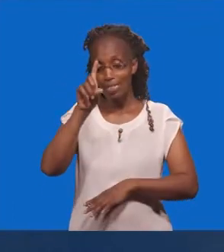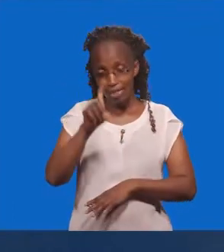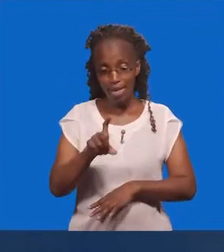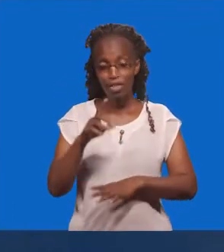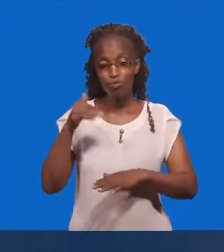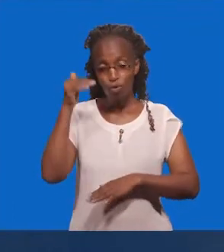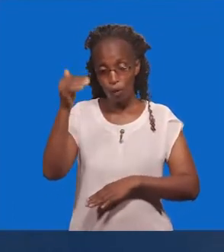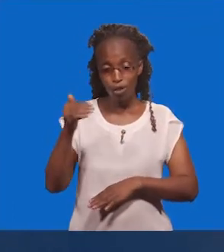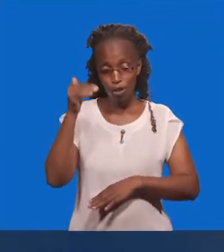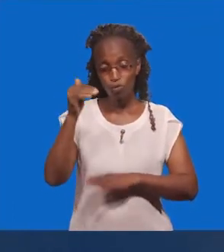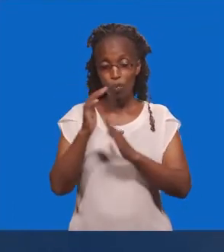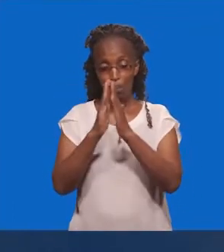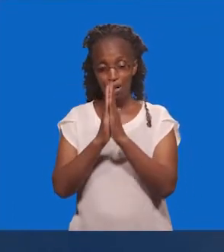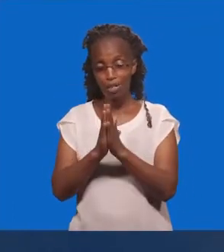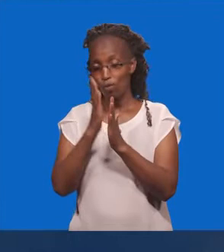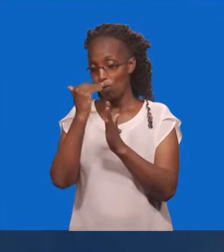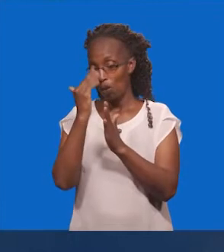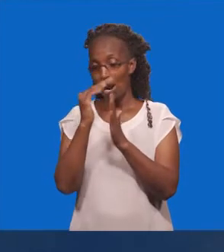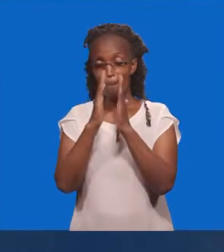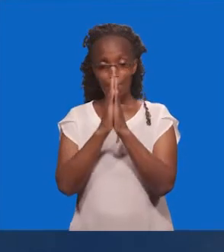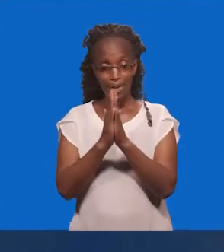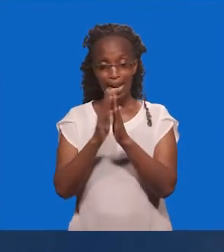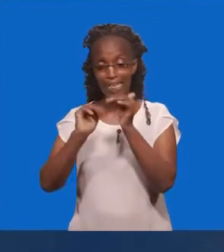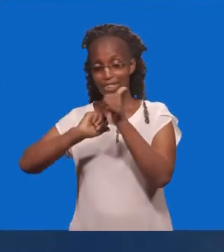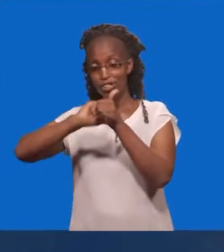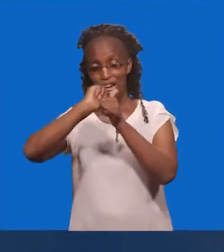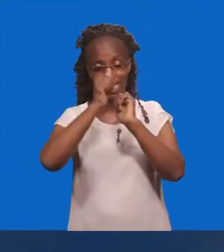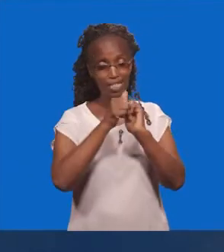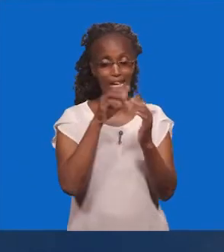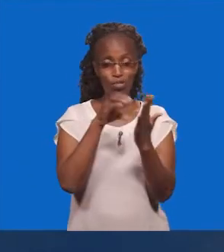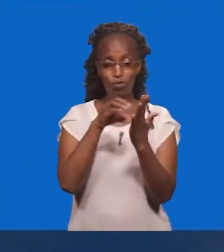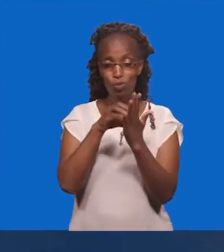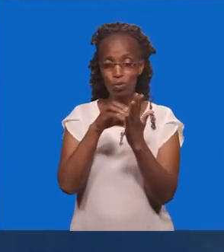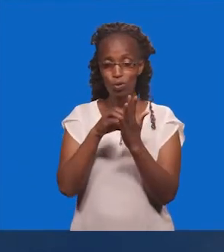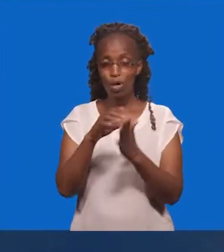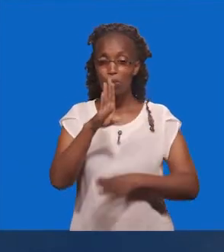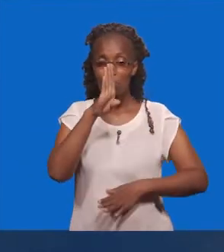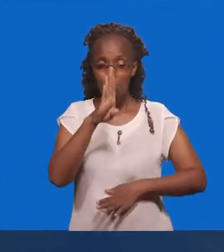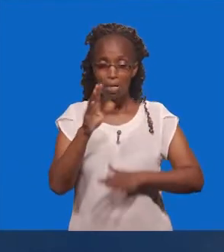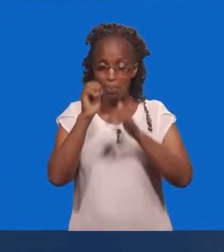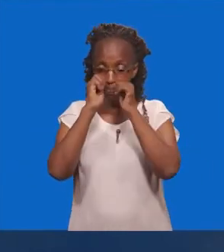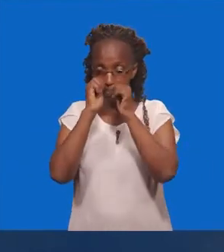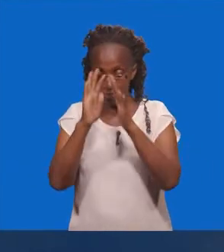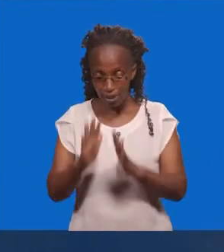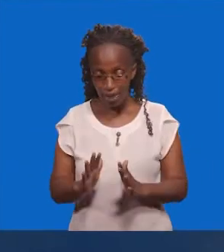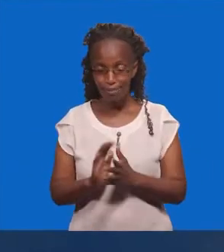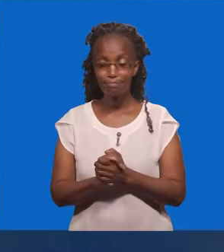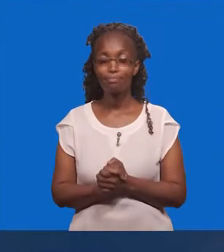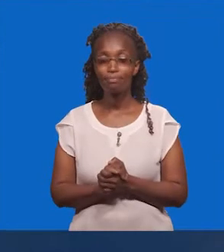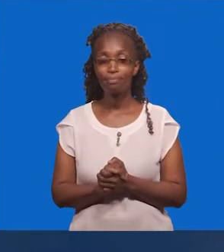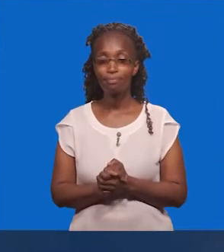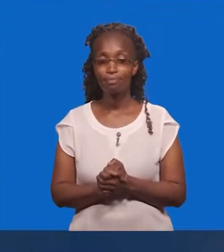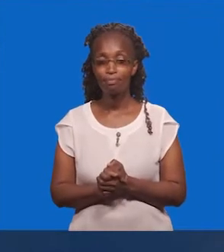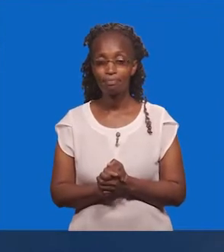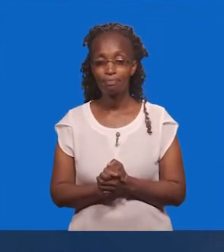Wakati Mana Maombi Ungeuza Atima Barikiwa Na Uwe Na Siku